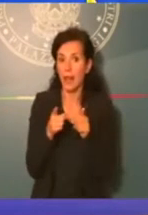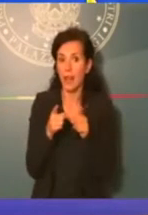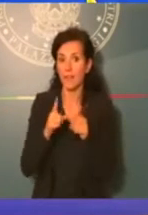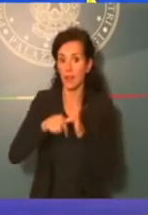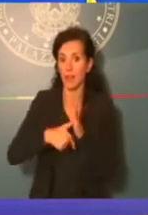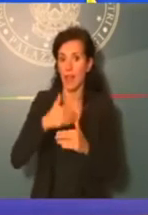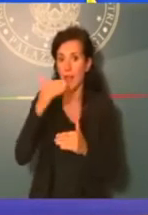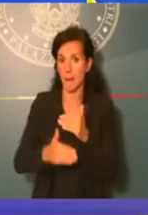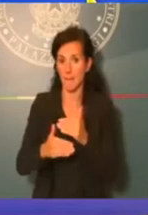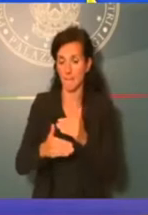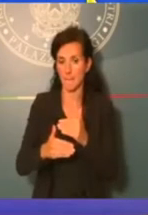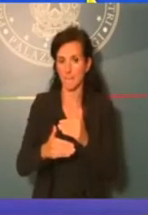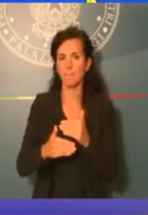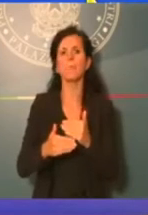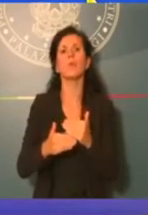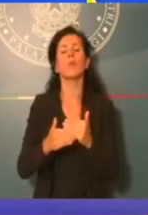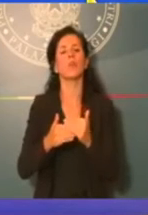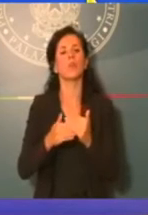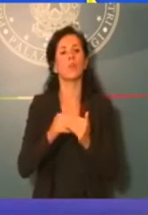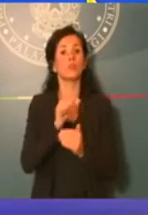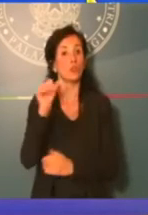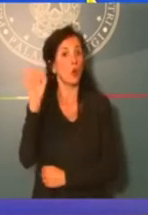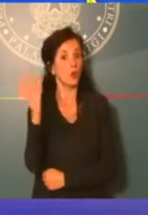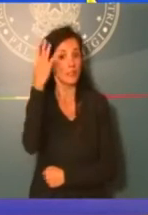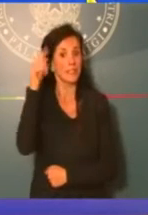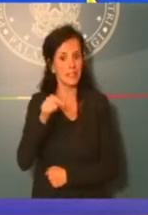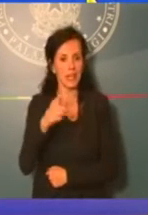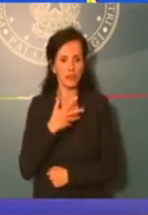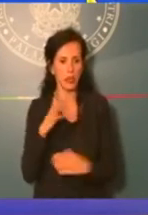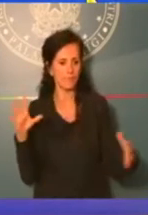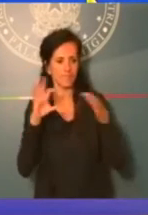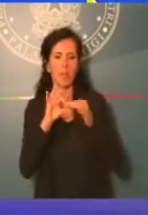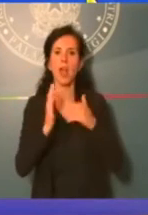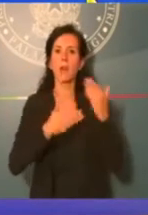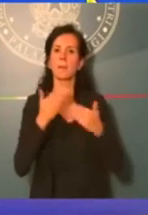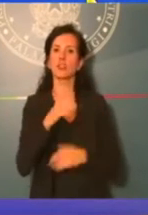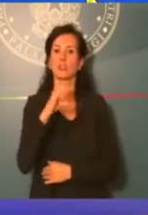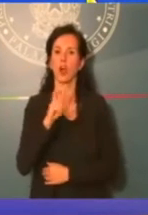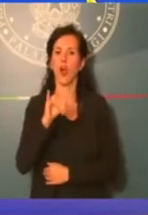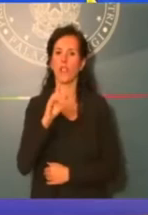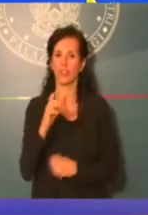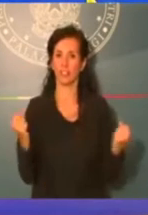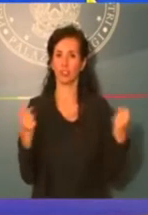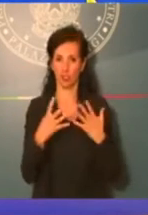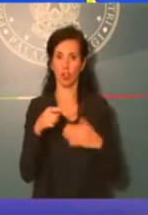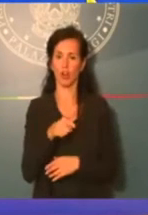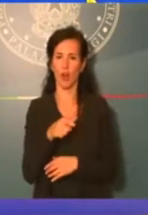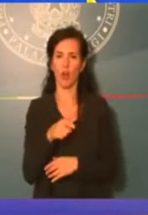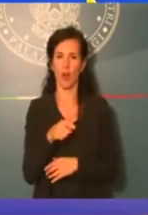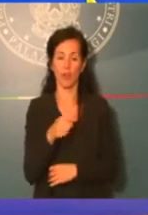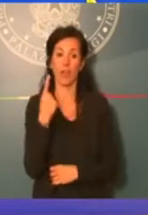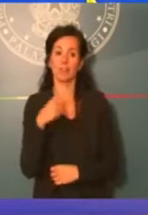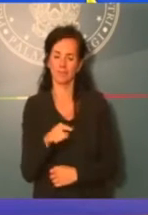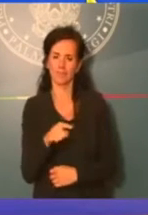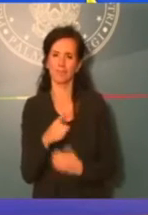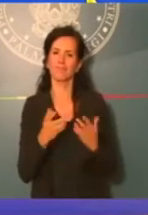sia una specifica ragione collegata all'emergenza Covid-19. Perché in questo caso non ci sarà evidentemente